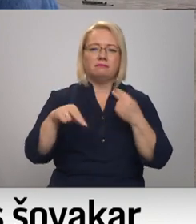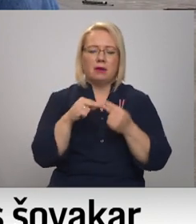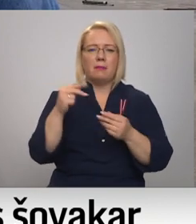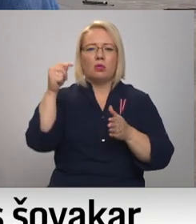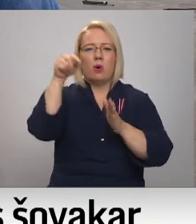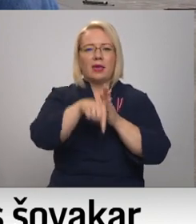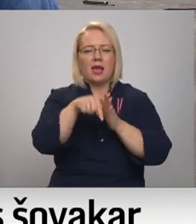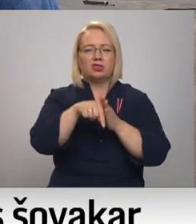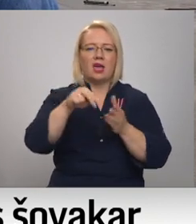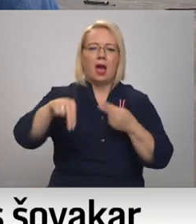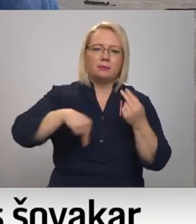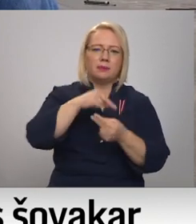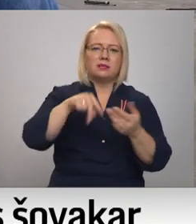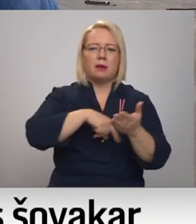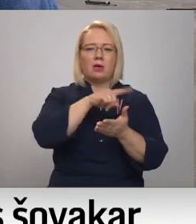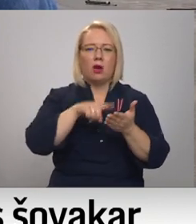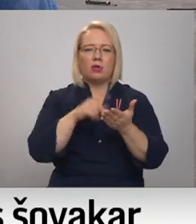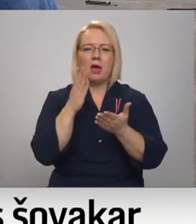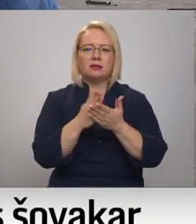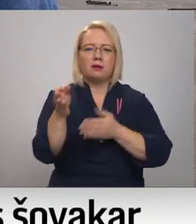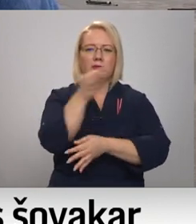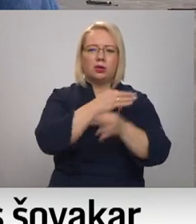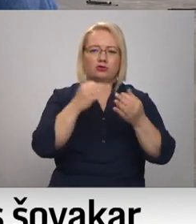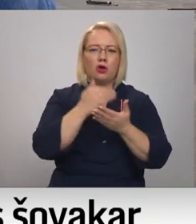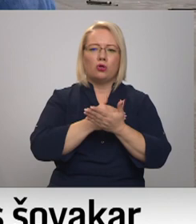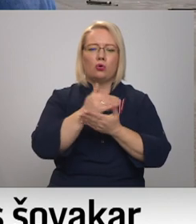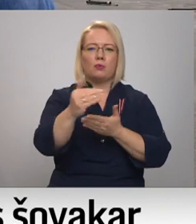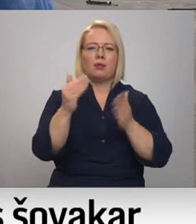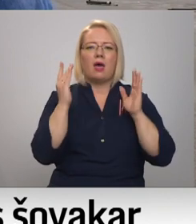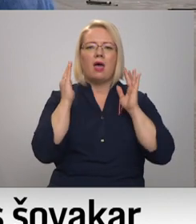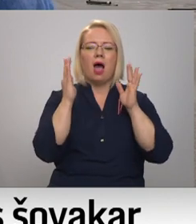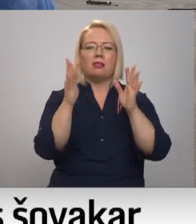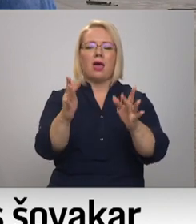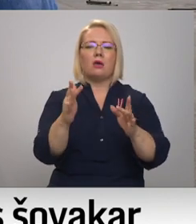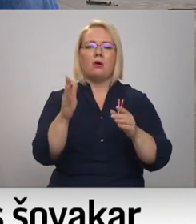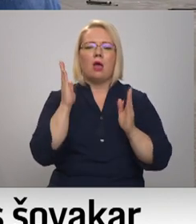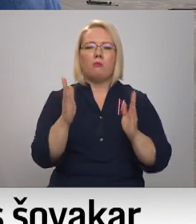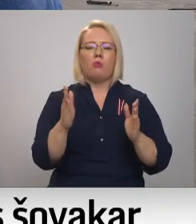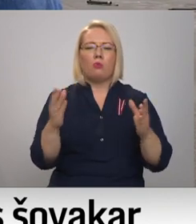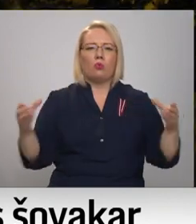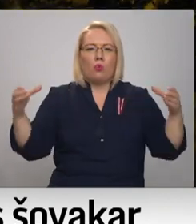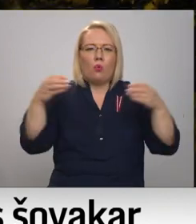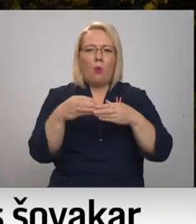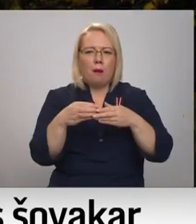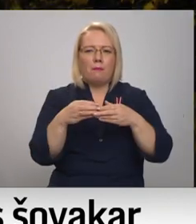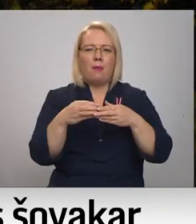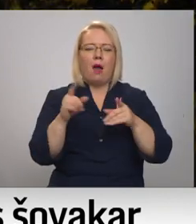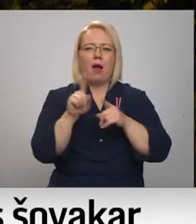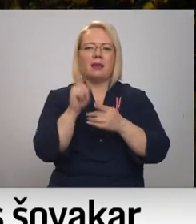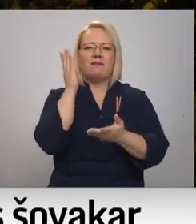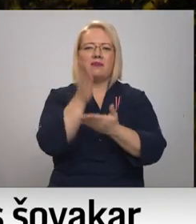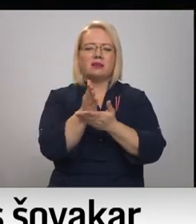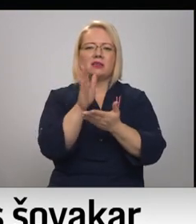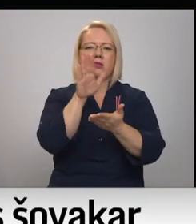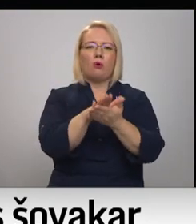apspriestījiem jautājumiem. Diskutējuši mēs turpinātu šo aleju izgaismot, lai viņi būtu kā vienots veselums, arī virzienā uz